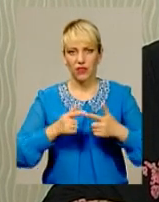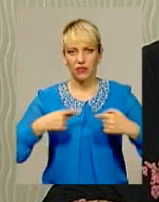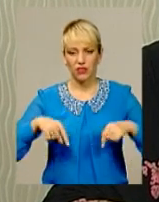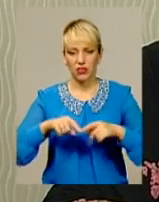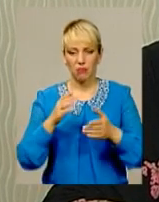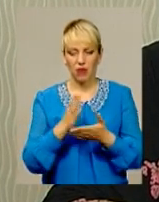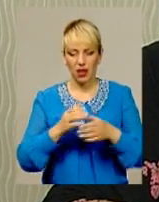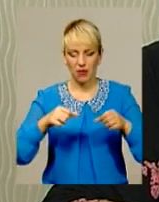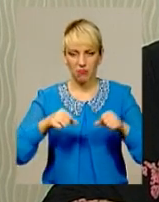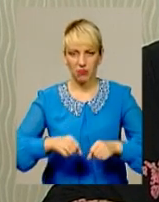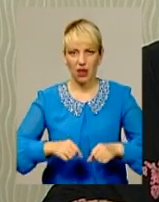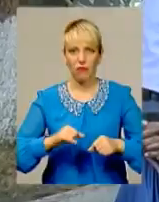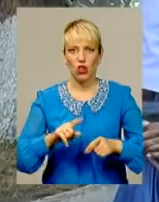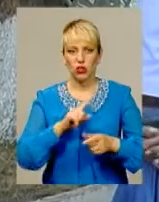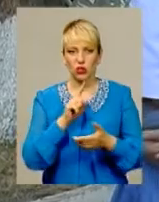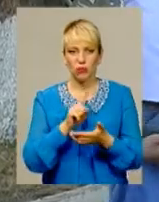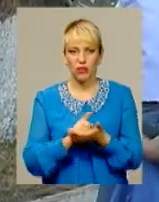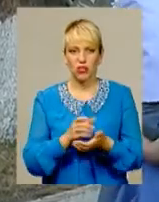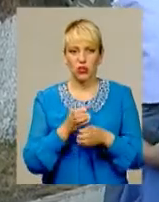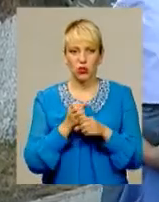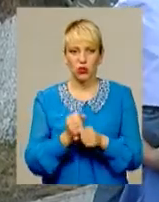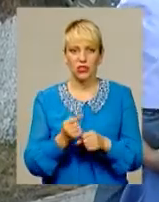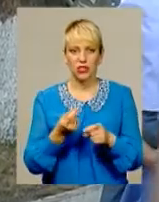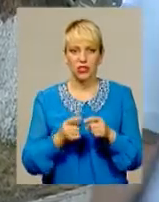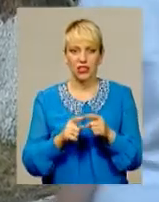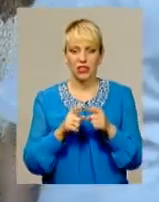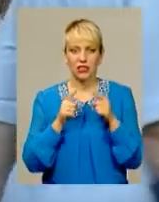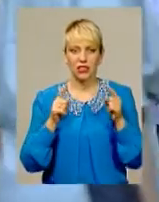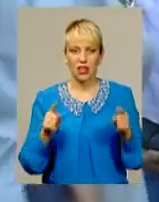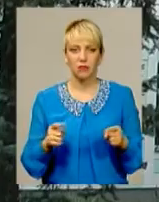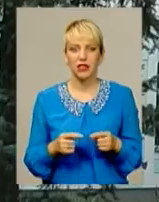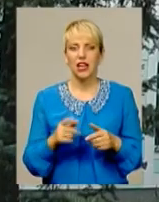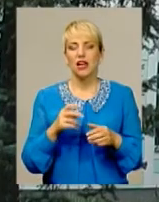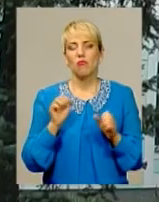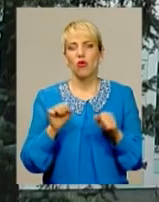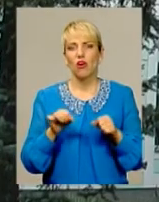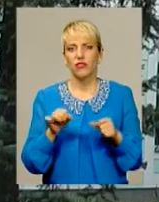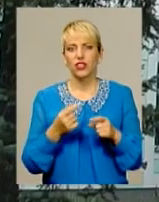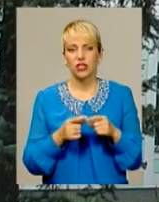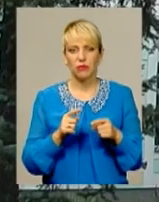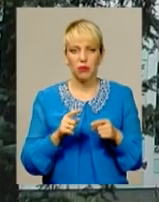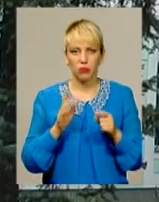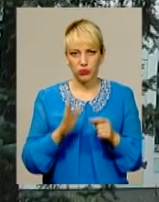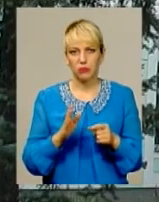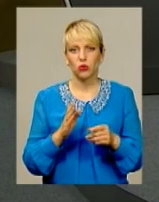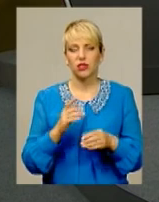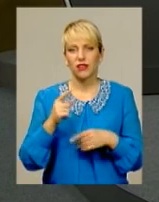'язаний скоротити місячний термін таким парам. Ймовірно, що з наступного року сервіс «Шлюб за добу» запрацює вже й у Хмельницькому.